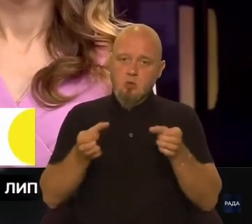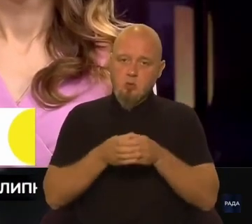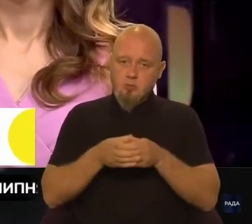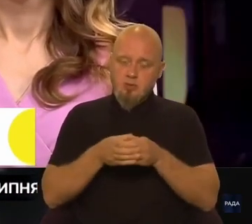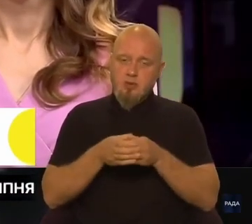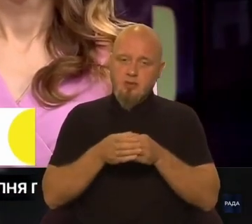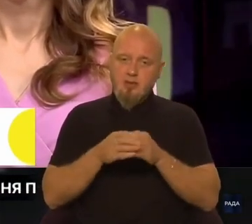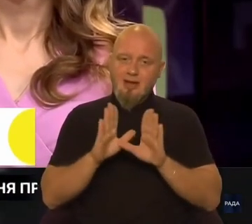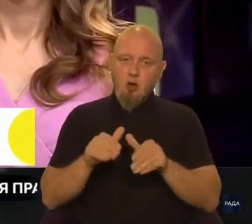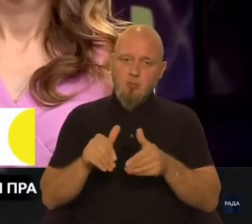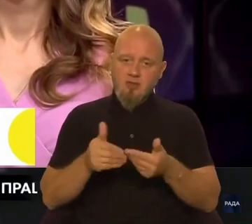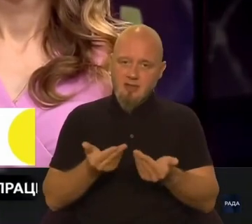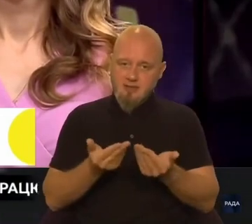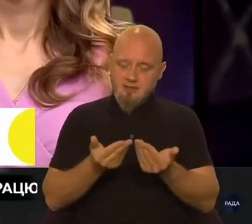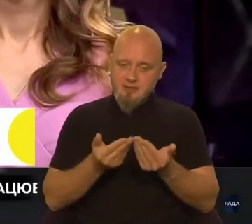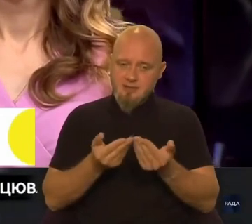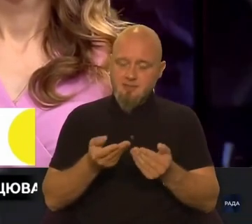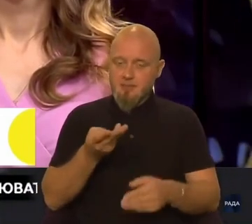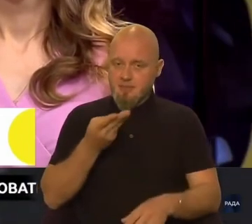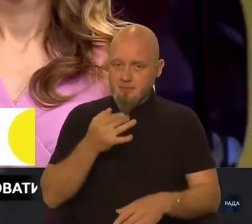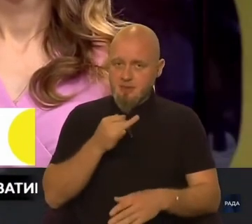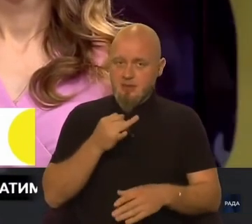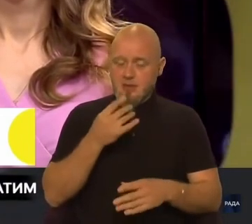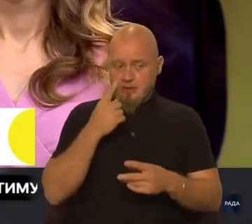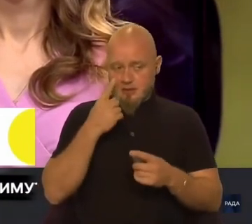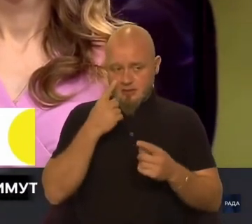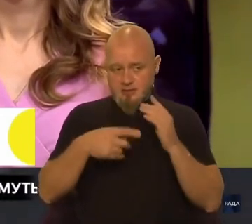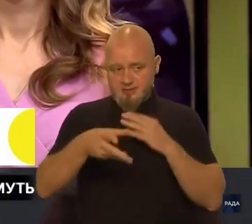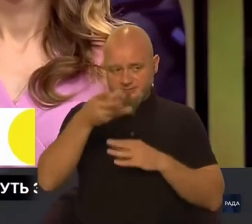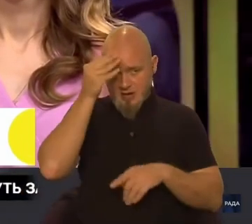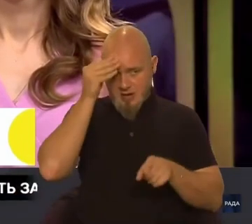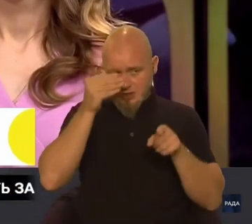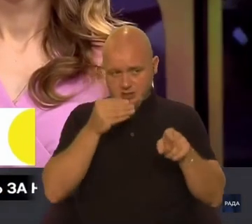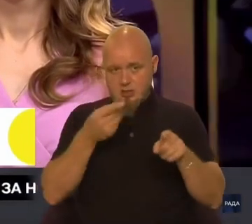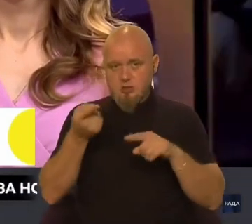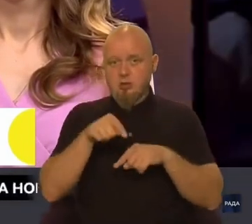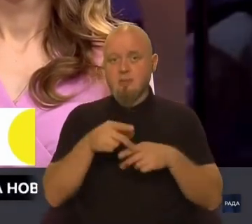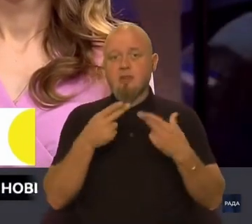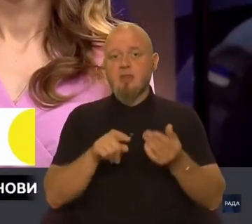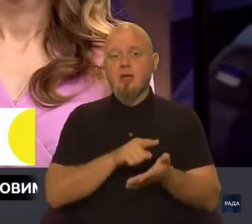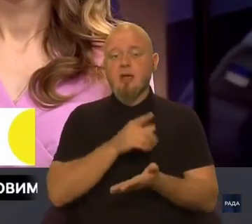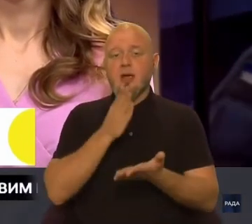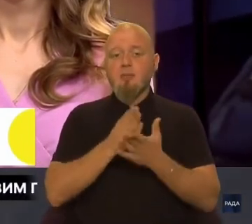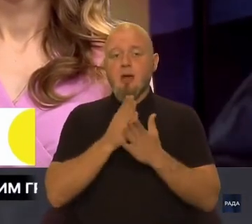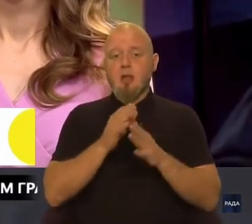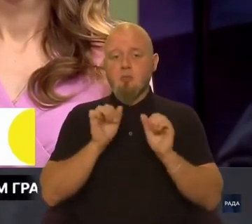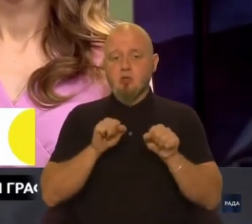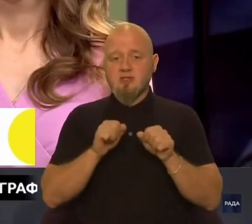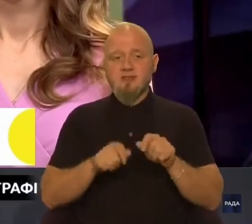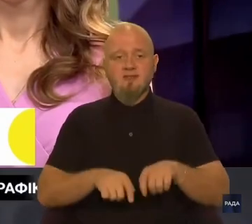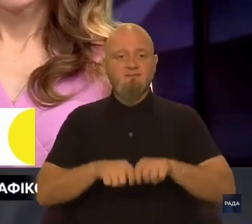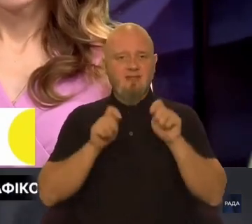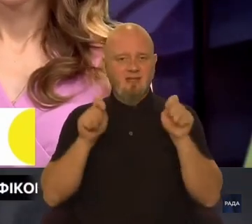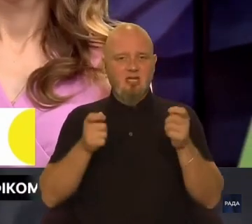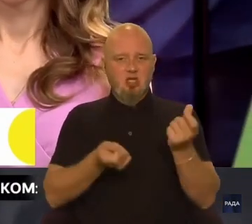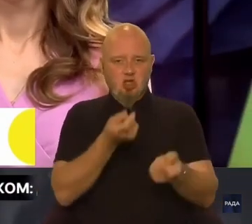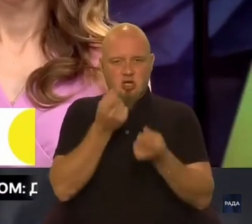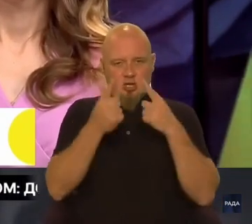рекомендацій. Ми зважали там, де мали можливість з відкритих джерел